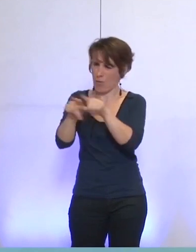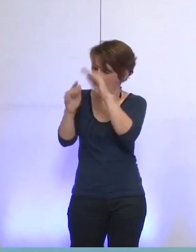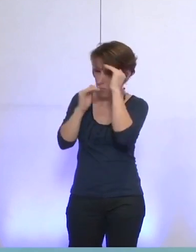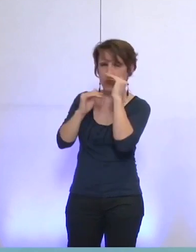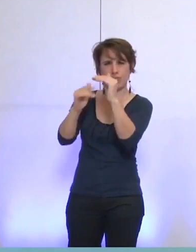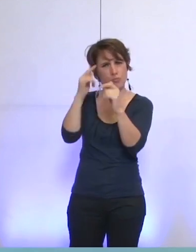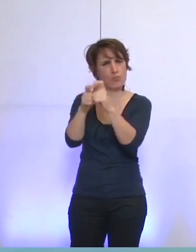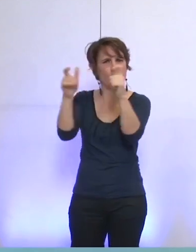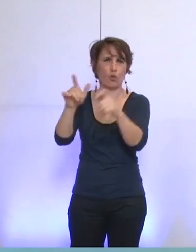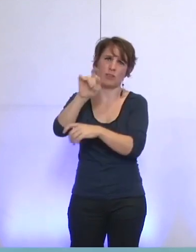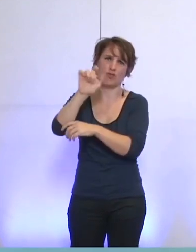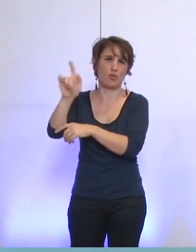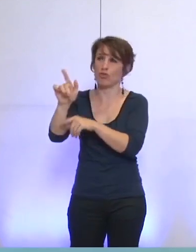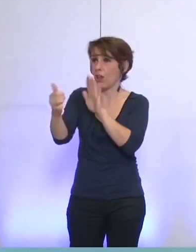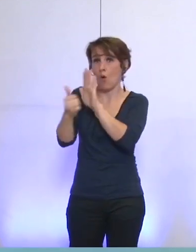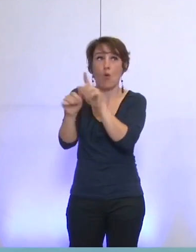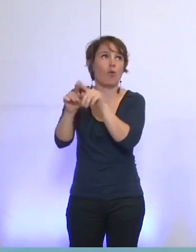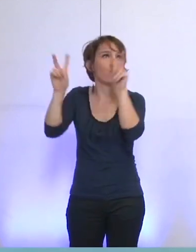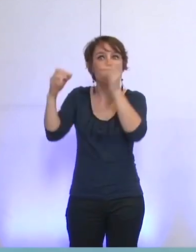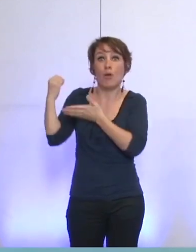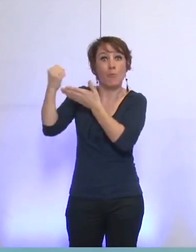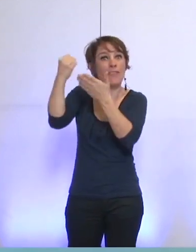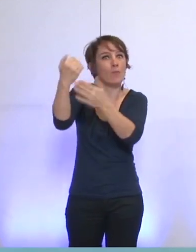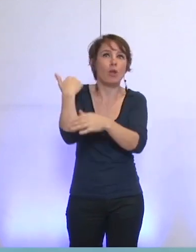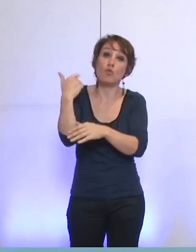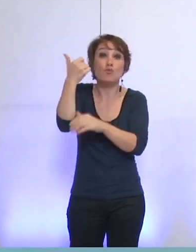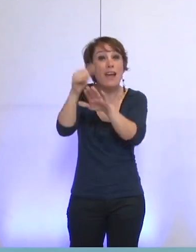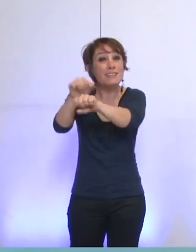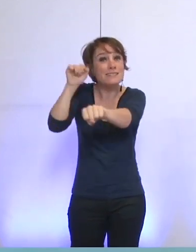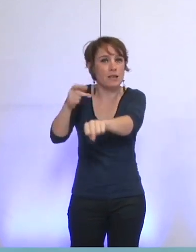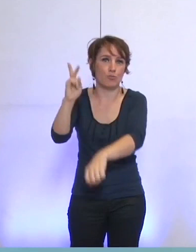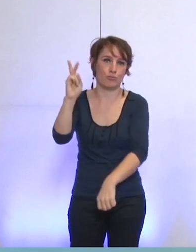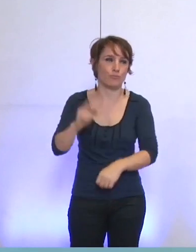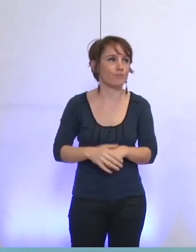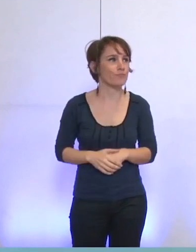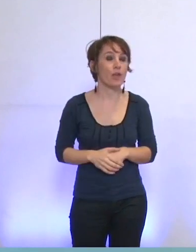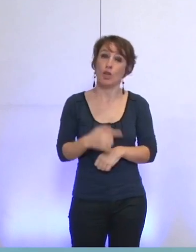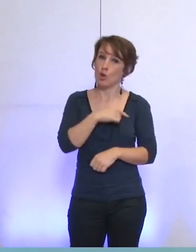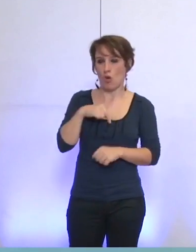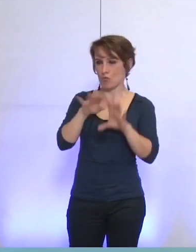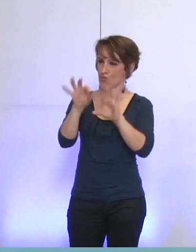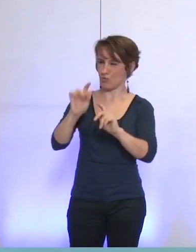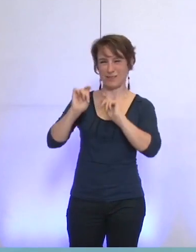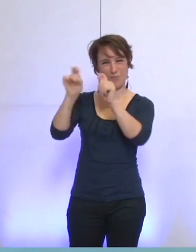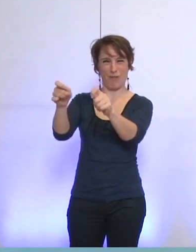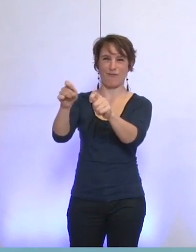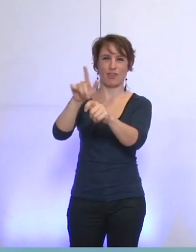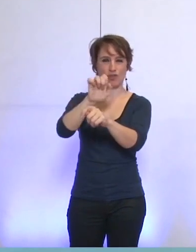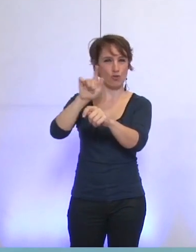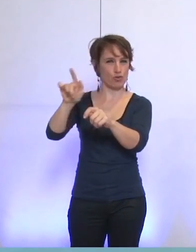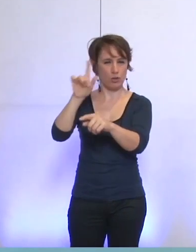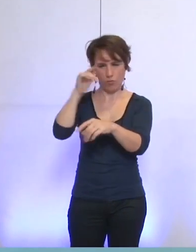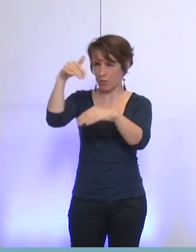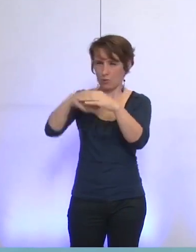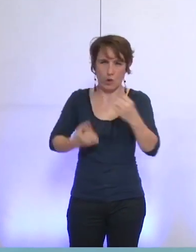grenoblois depuis plus d'un siècle. Ce choix, pour GOG, était aussi celui d'un service public irréprochable,